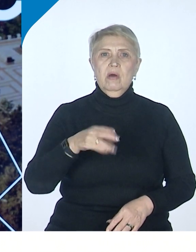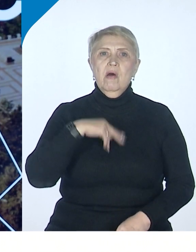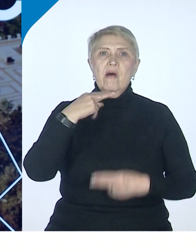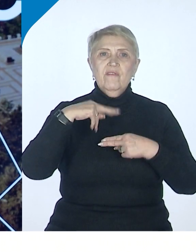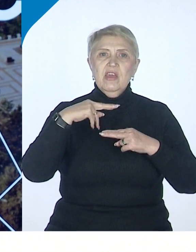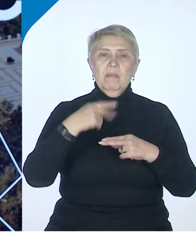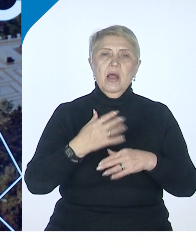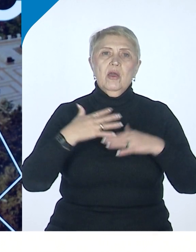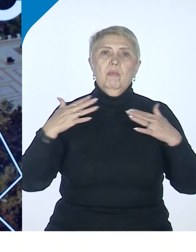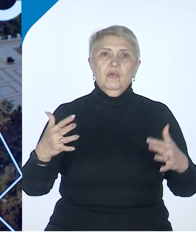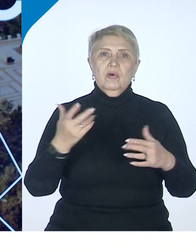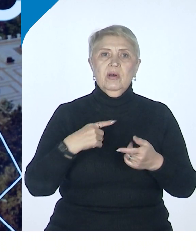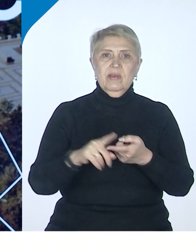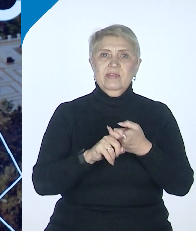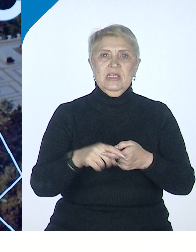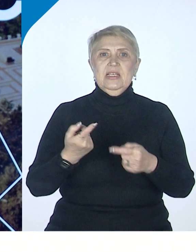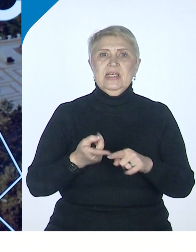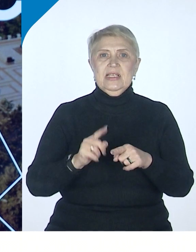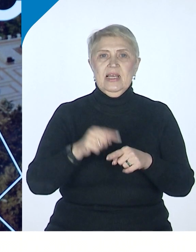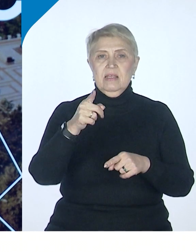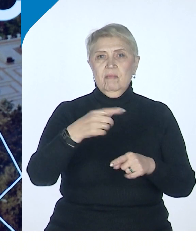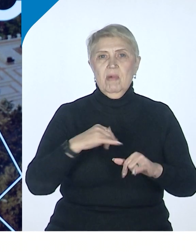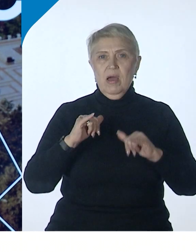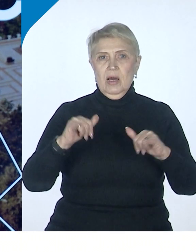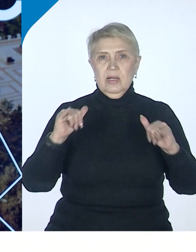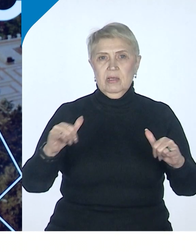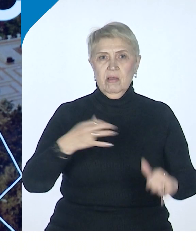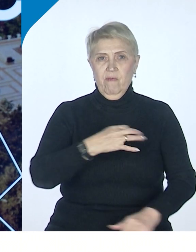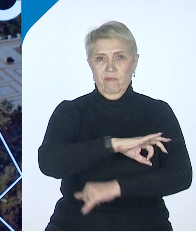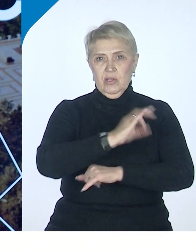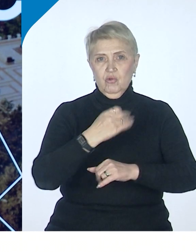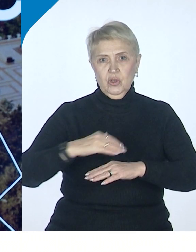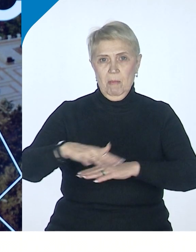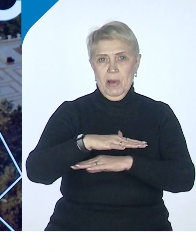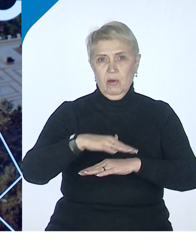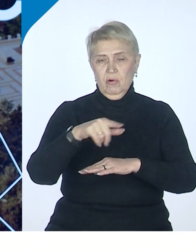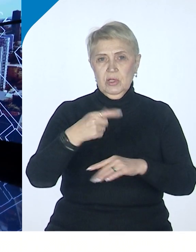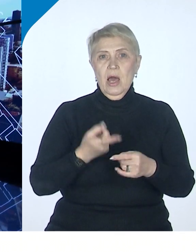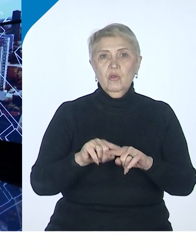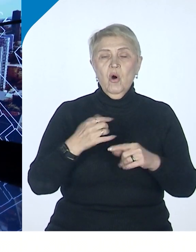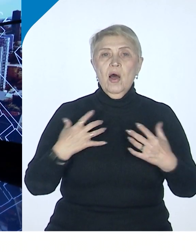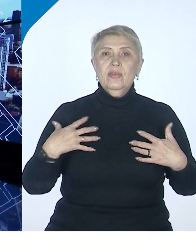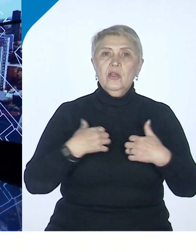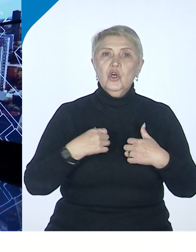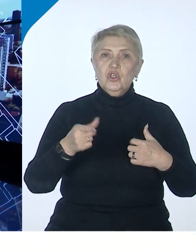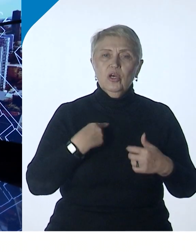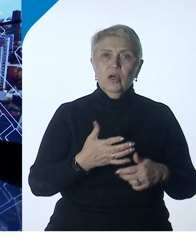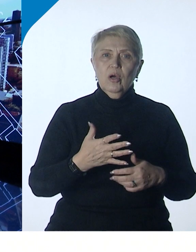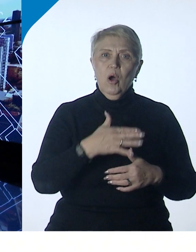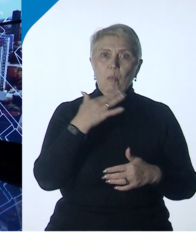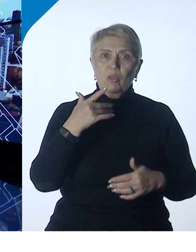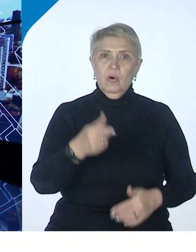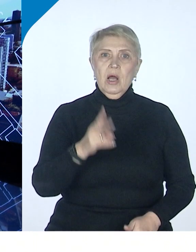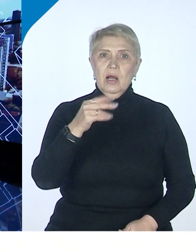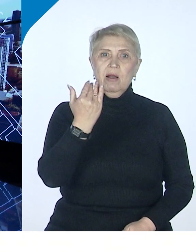будто бы много в связи с этим, там, развитие Восточного полигона, надежд на этот разворот много, а как вы